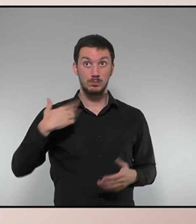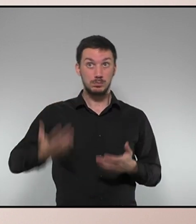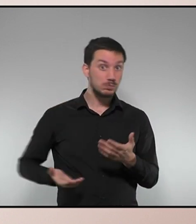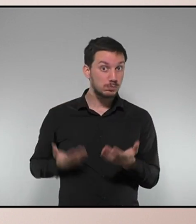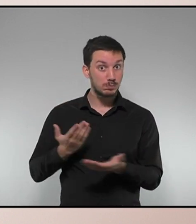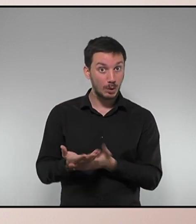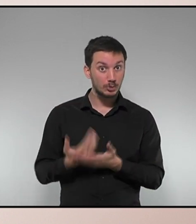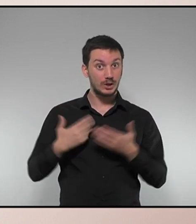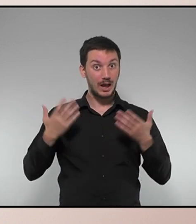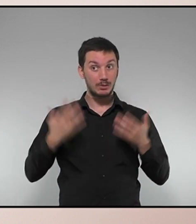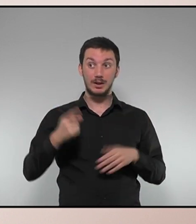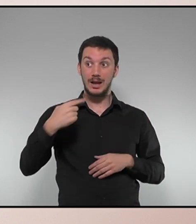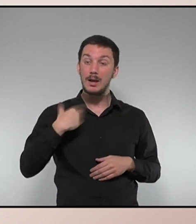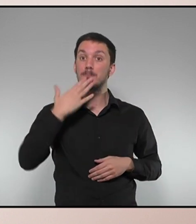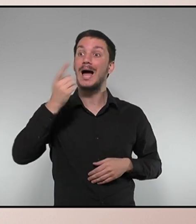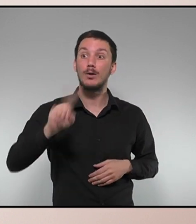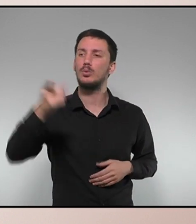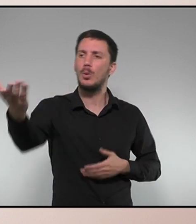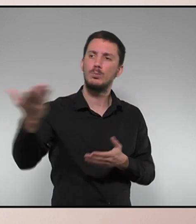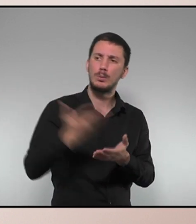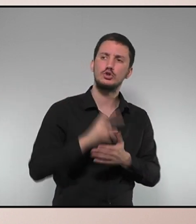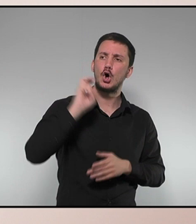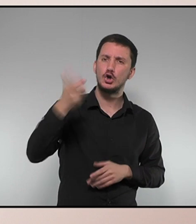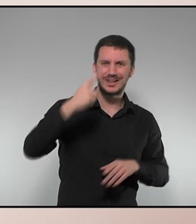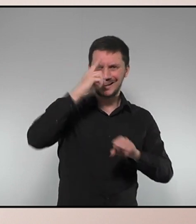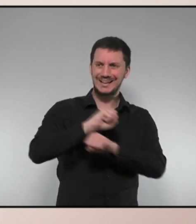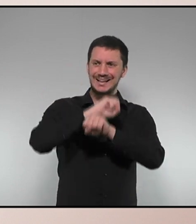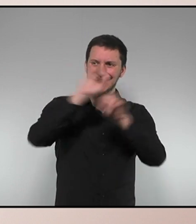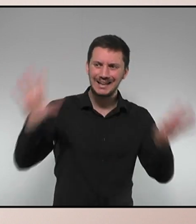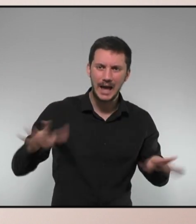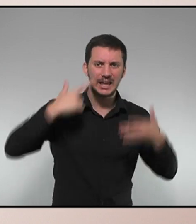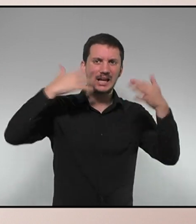que està presentant no és l'adequada, presentin una altra, concreta, realista i viable.